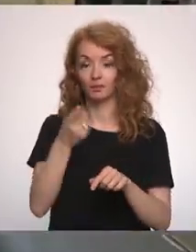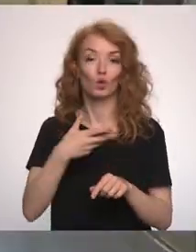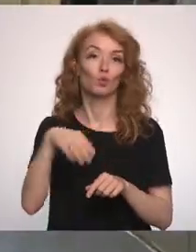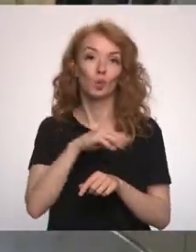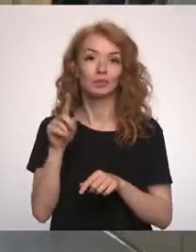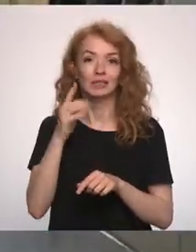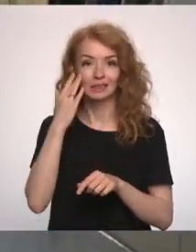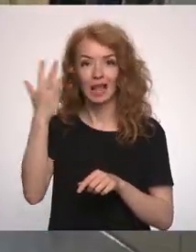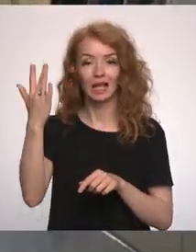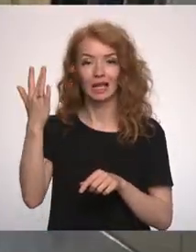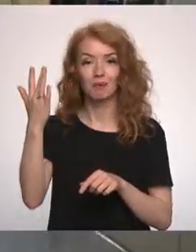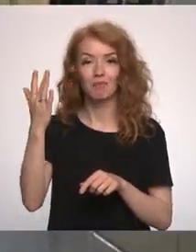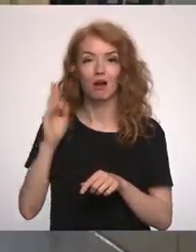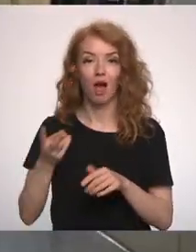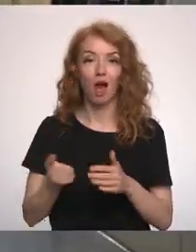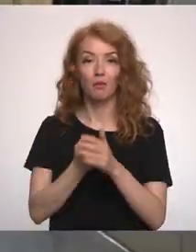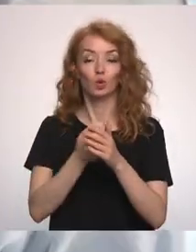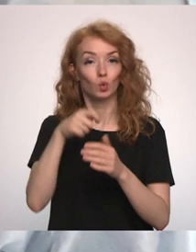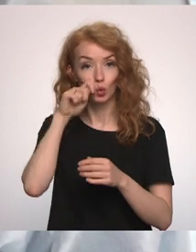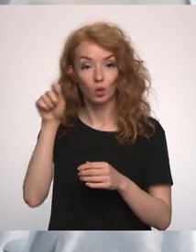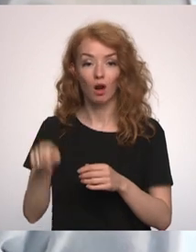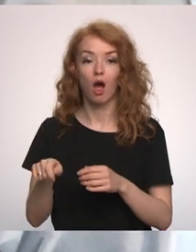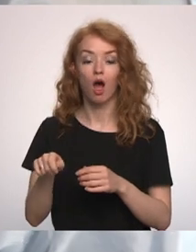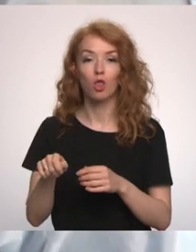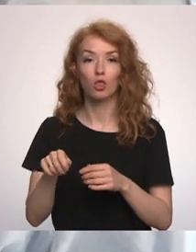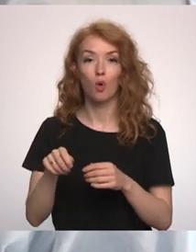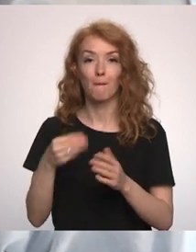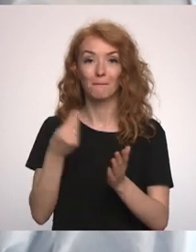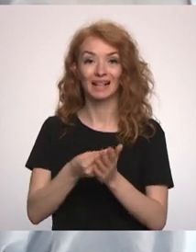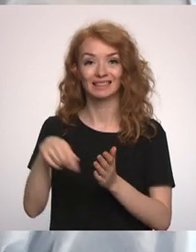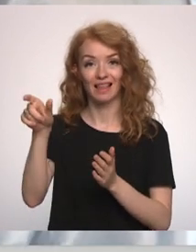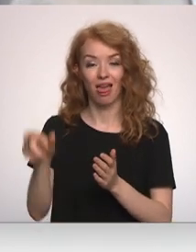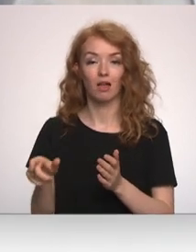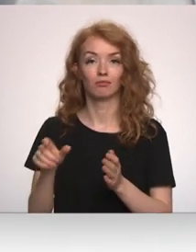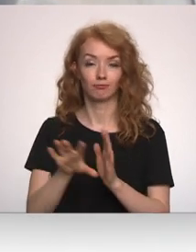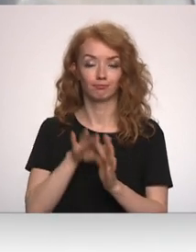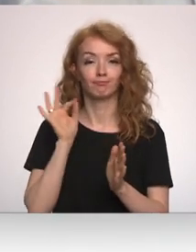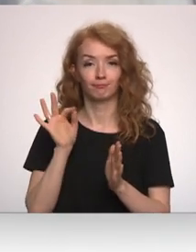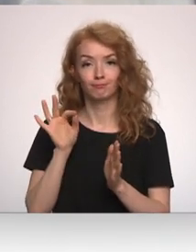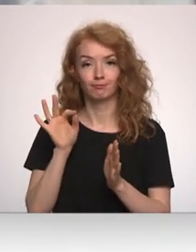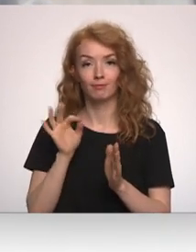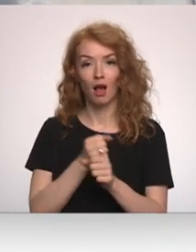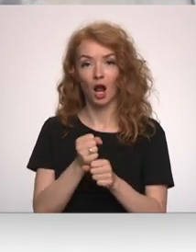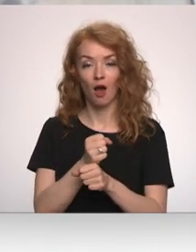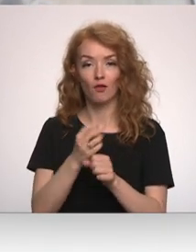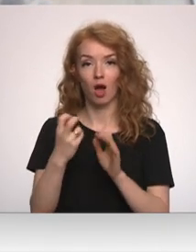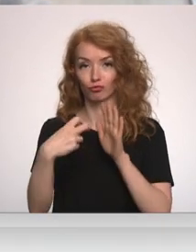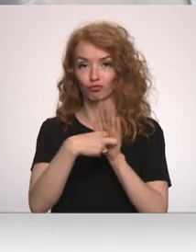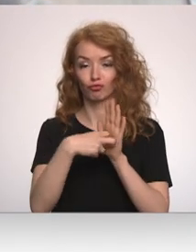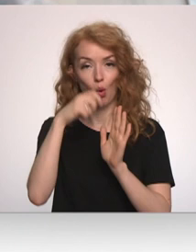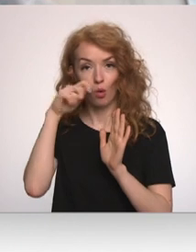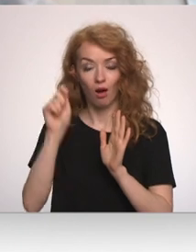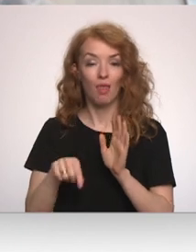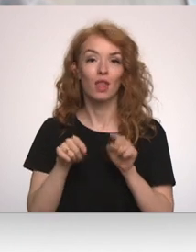cīrības, ka atbalstot Ukrainu, pircija izvēlēsies arī kafija ar Ukrainas zīmoli.